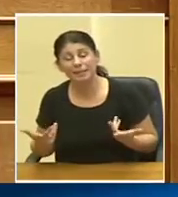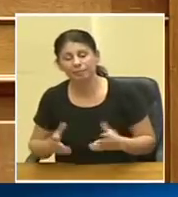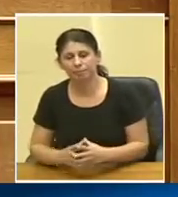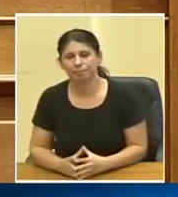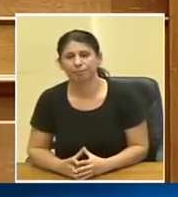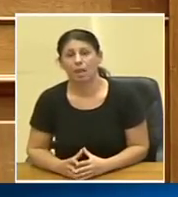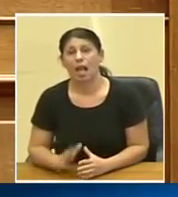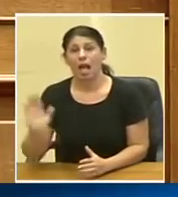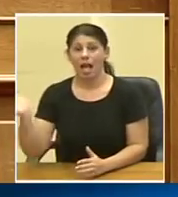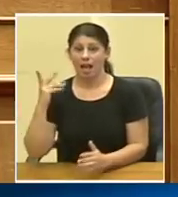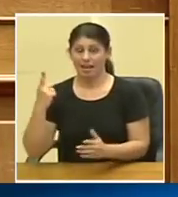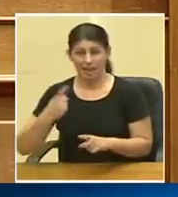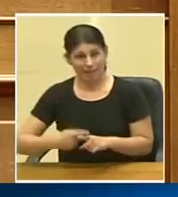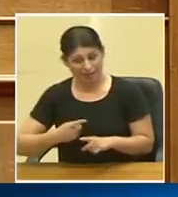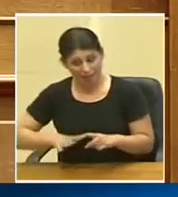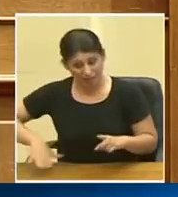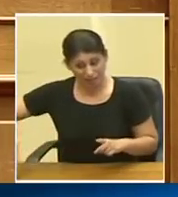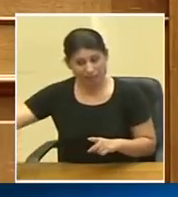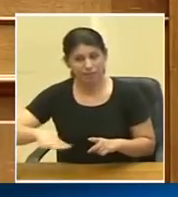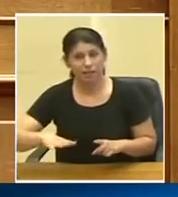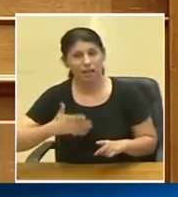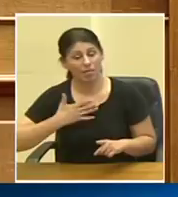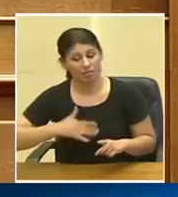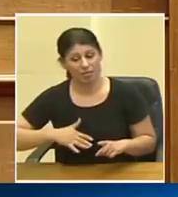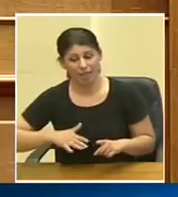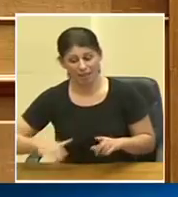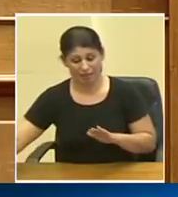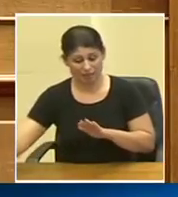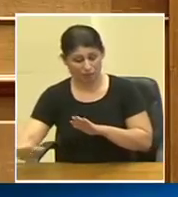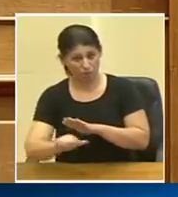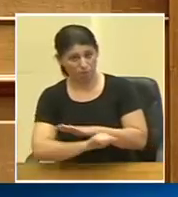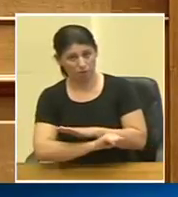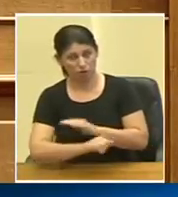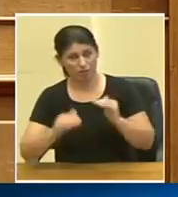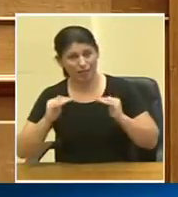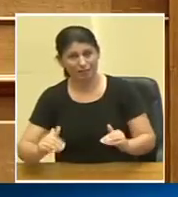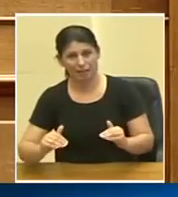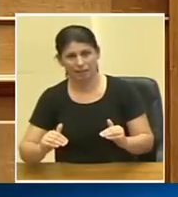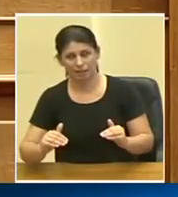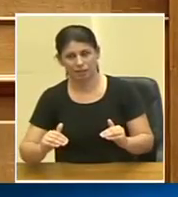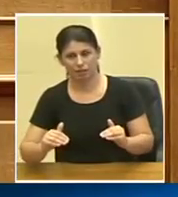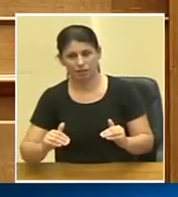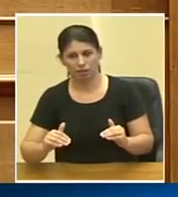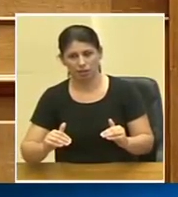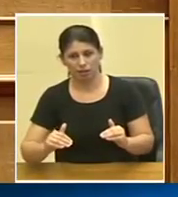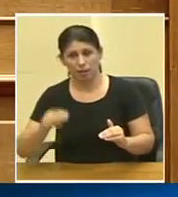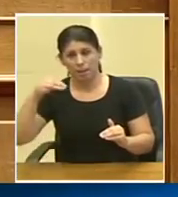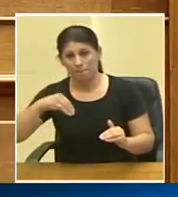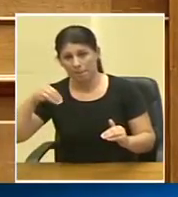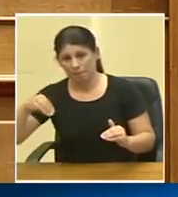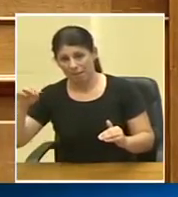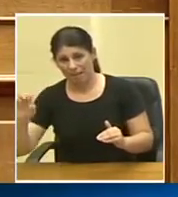ο ελληνικός λαός θέλει να γυρίσουμε στην κατάσταση την οποία τα ΜΜΕ